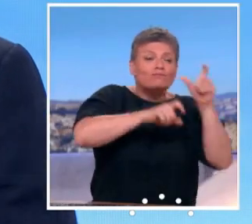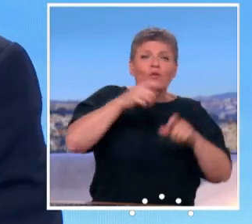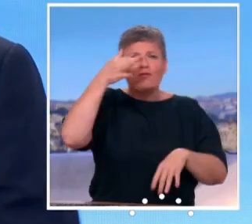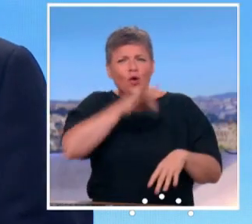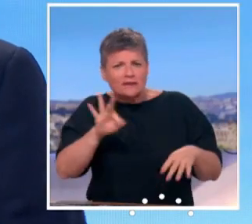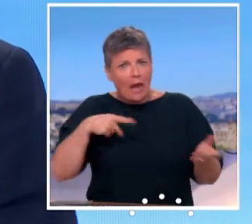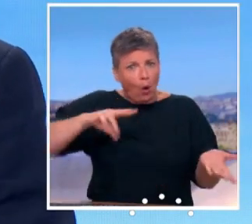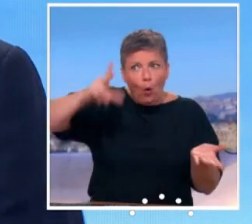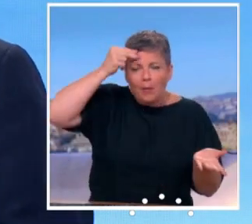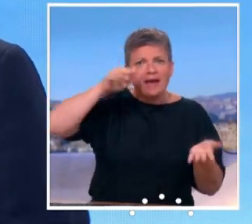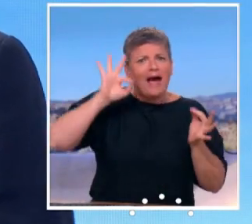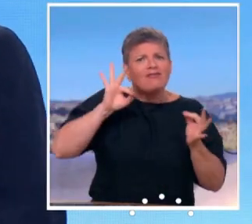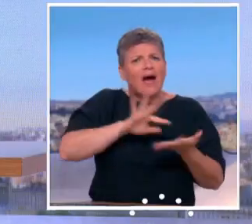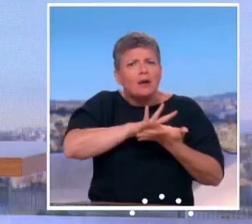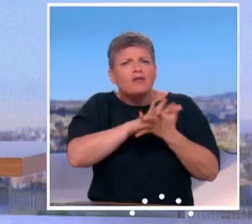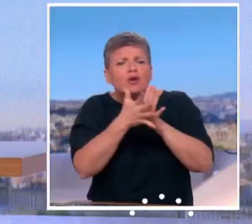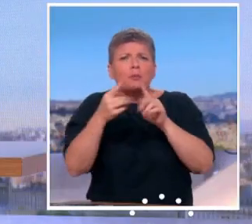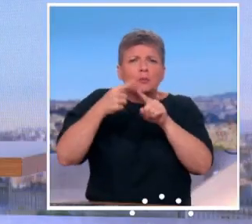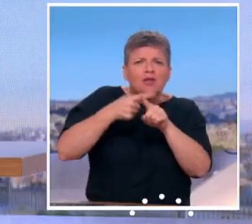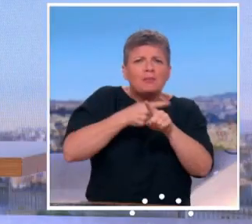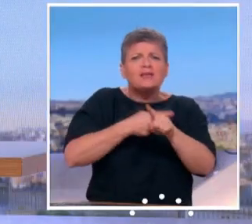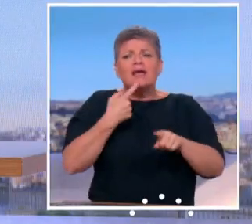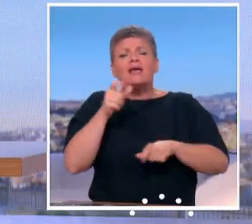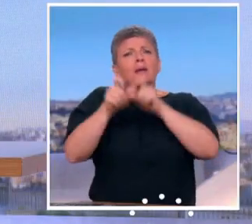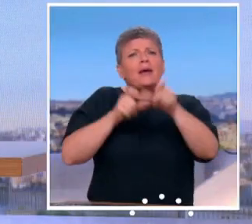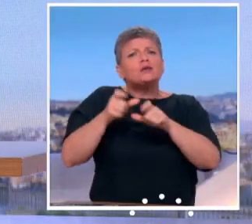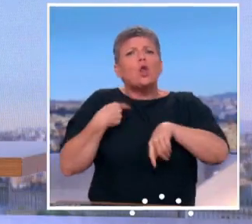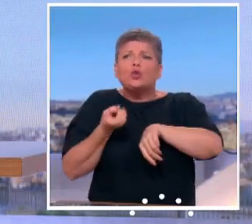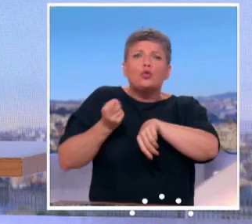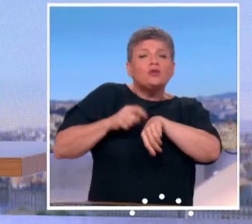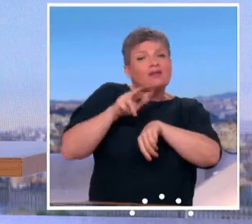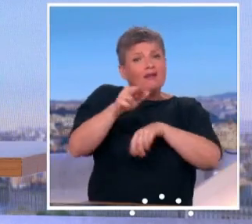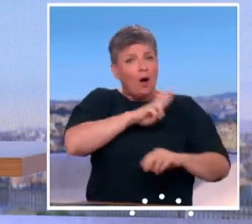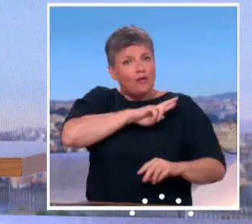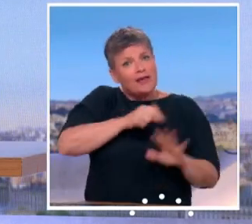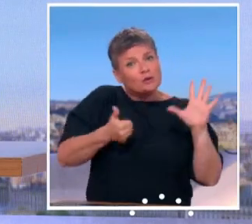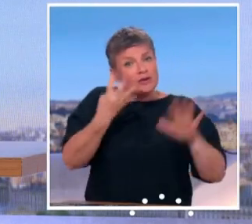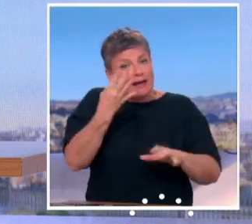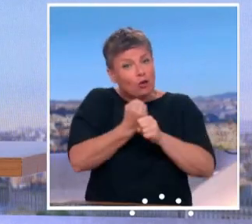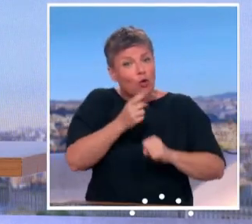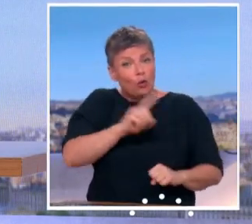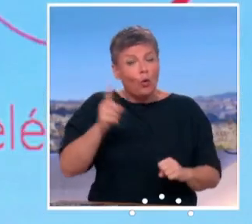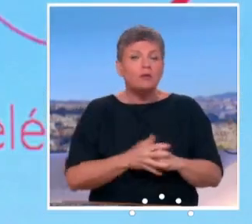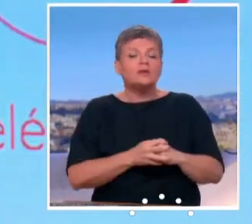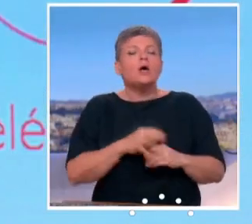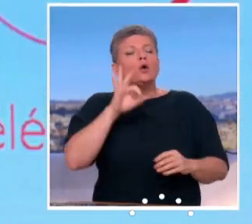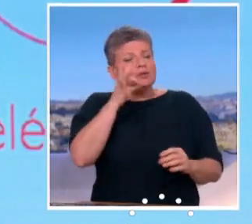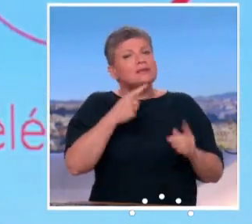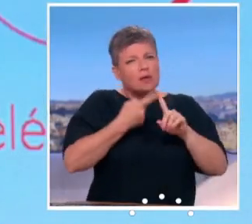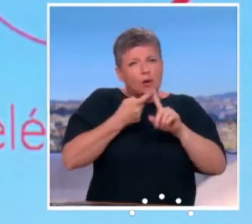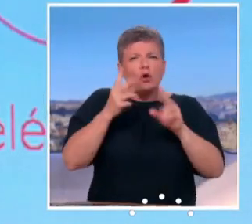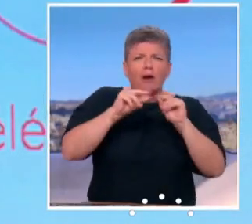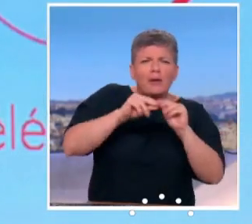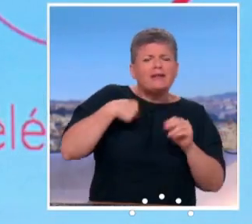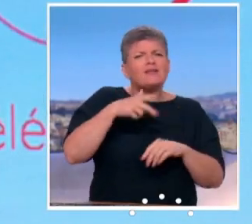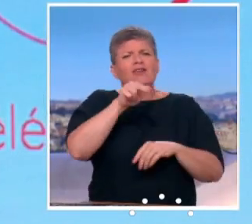ceux qui sont concernés, pour eux ce n'est pas tout de suite la retraite à 64 ans nécessairement ? C'est important de le rappeler parce qu'effectivement parfois on entend un passage de 62